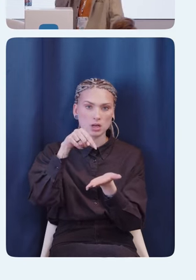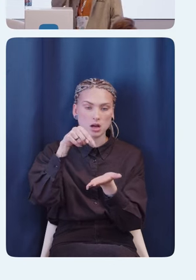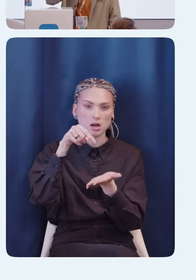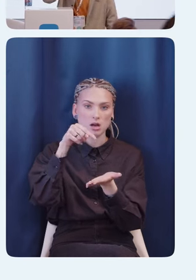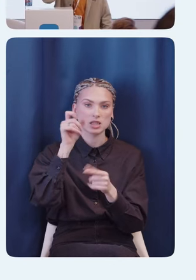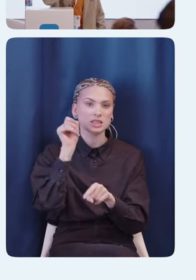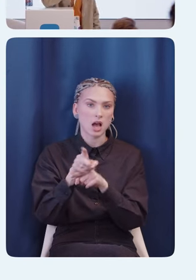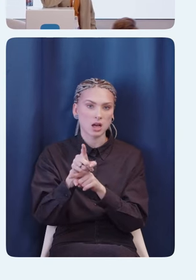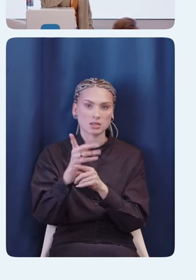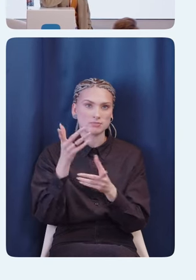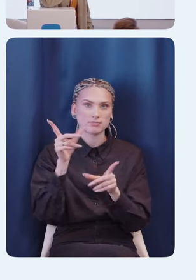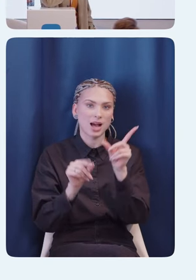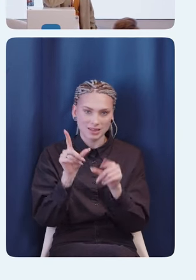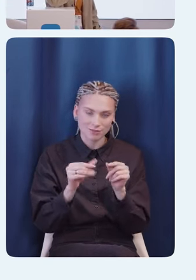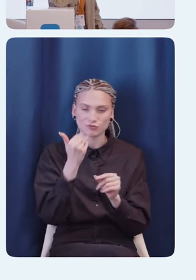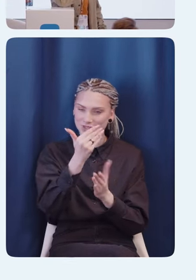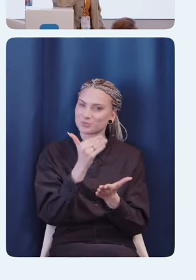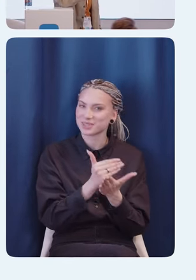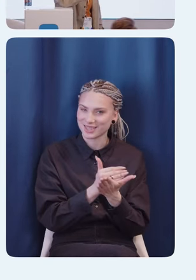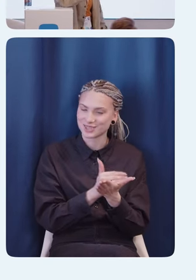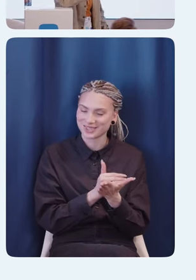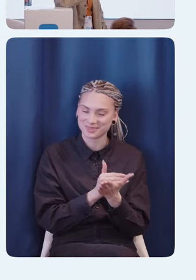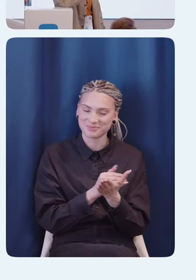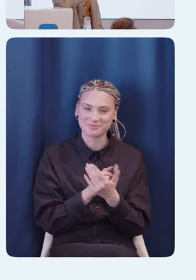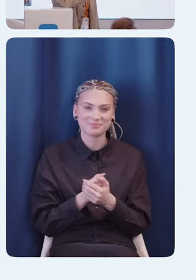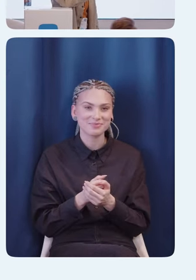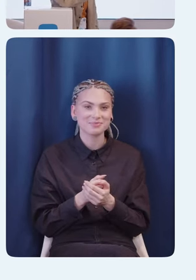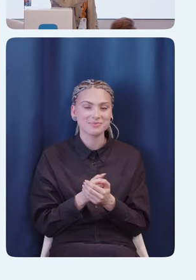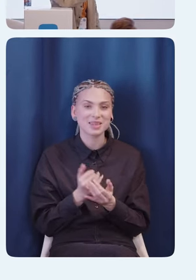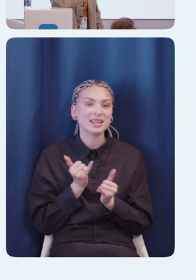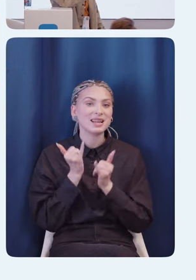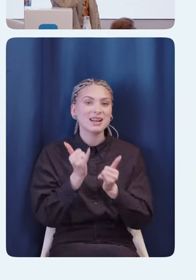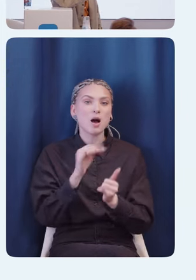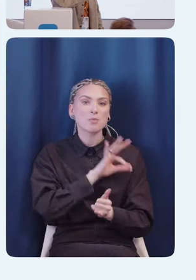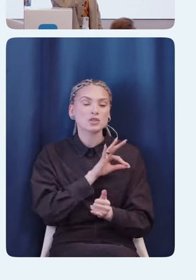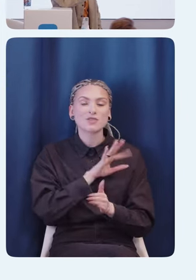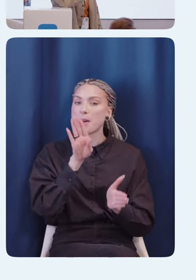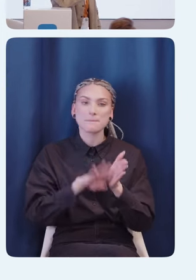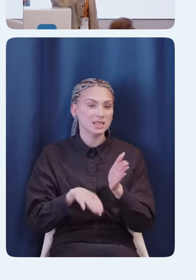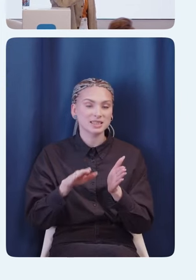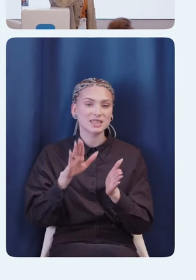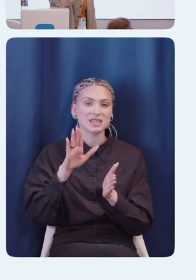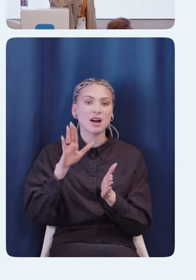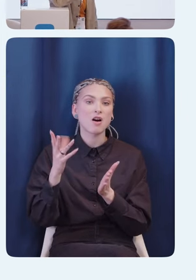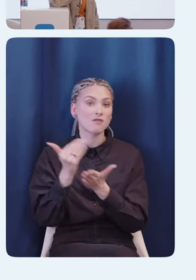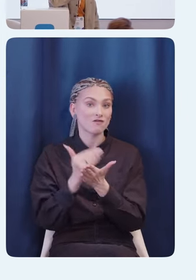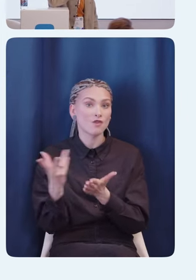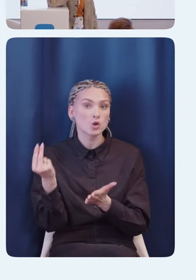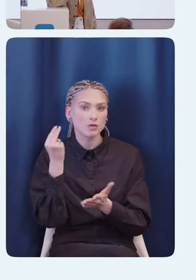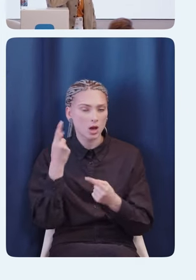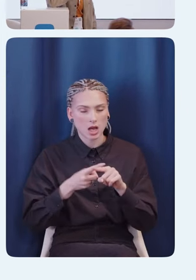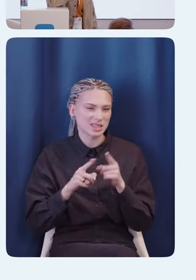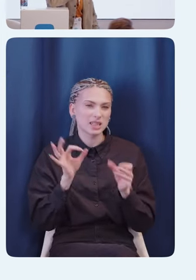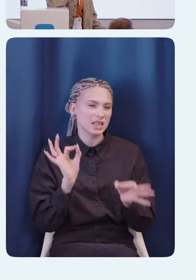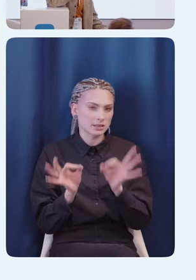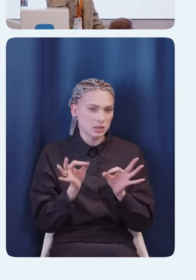по заказу, не знаю, молока в вашем приложении. Соответственно, для пользователя без voiceover это все воспринимается вполне естественно. То есть,